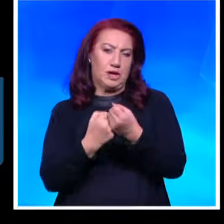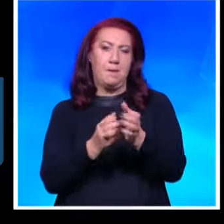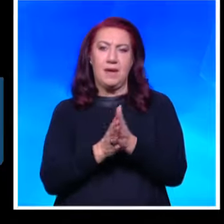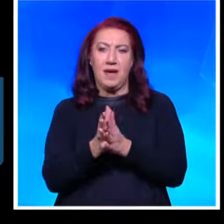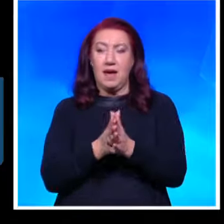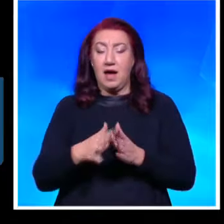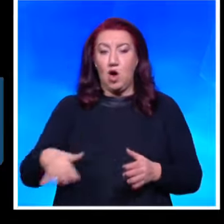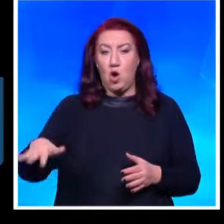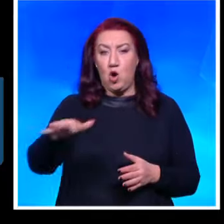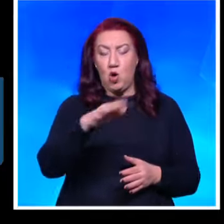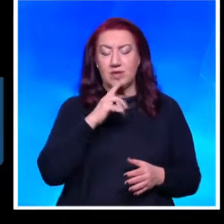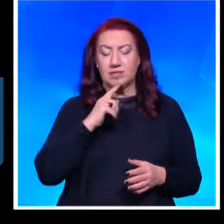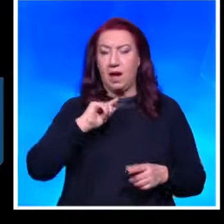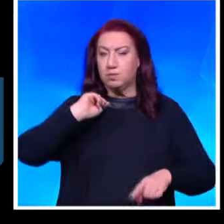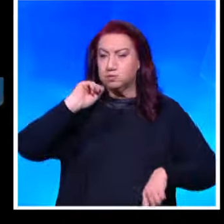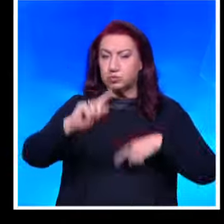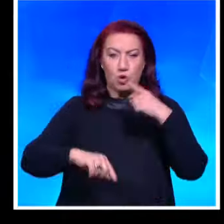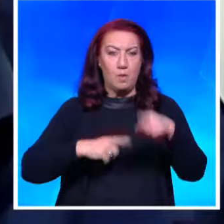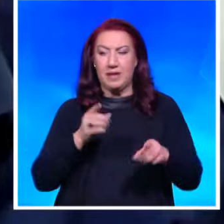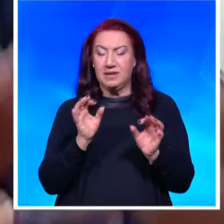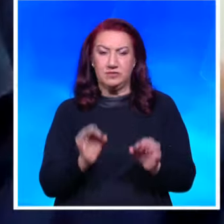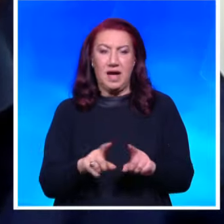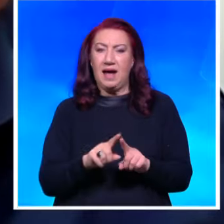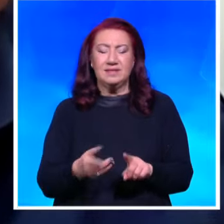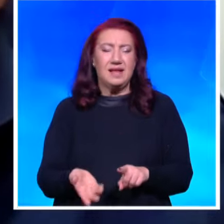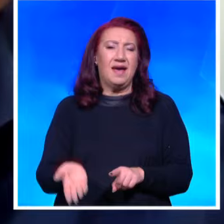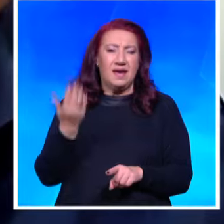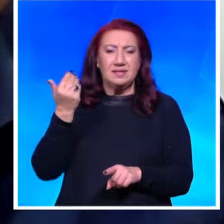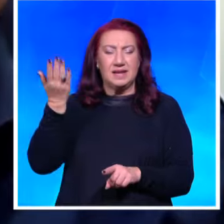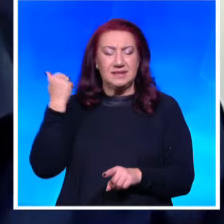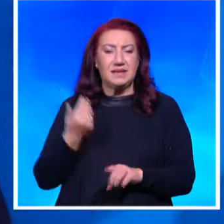реалността, а не да се връщаме назад към ситуацията от преди 7 октомври.